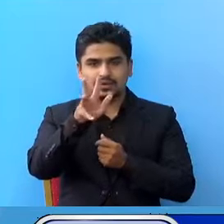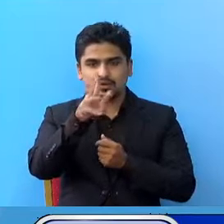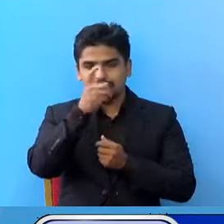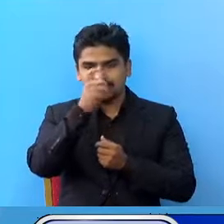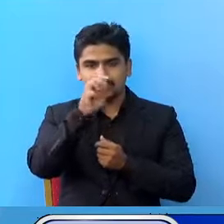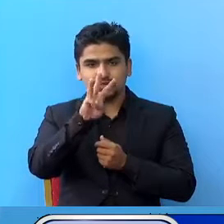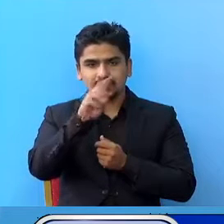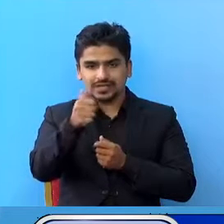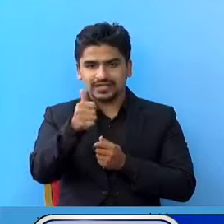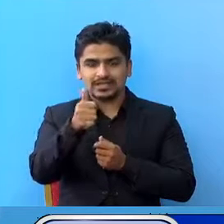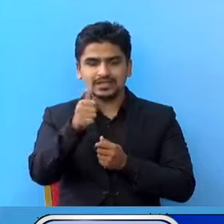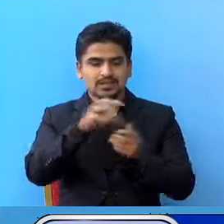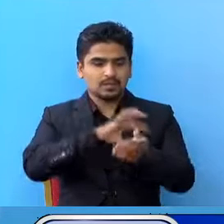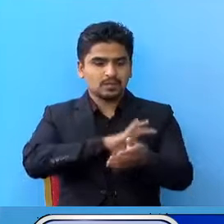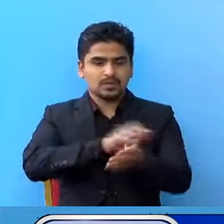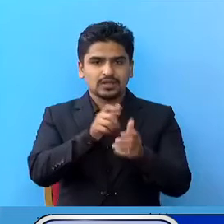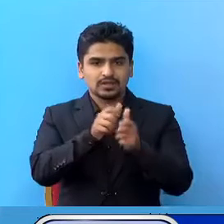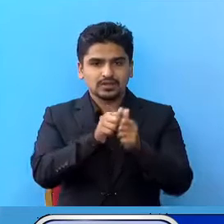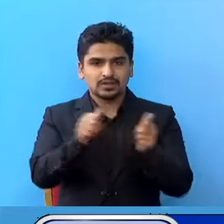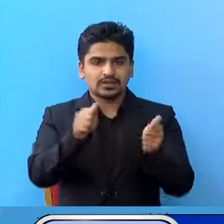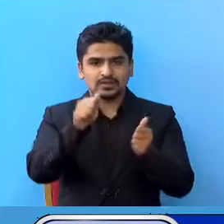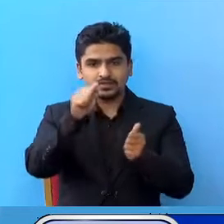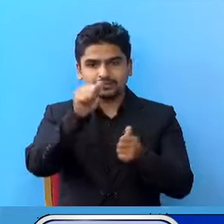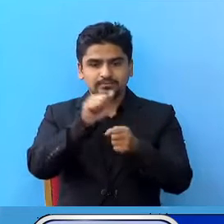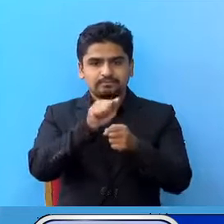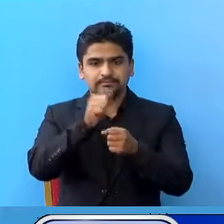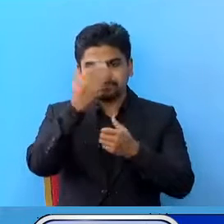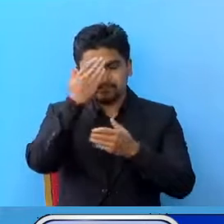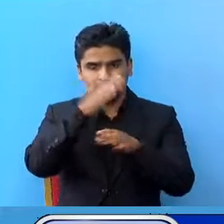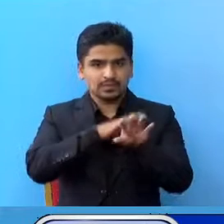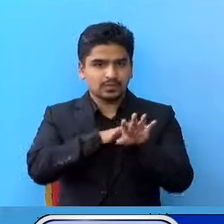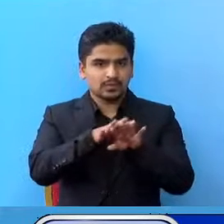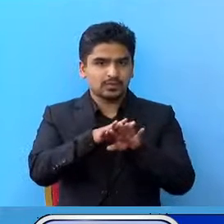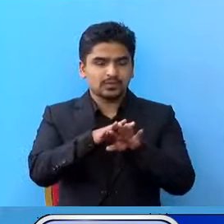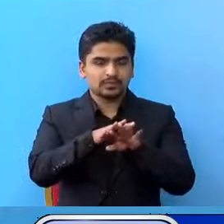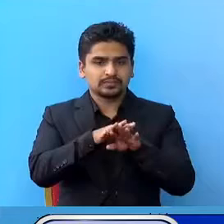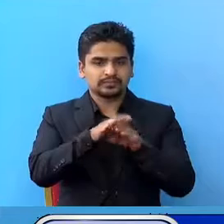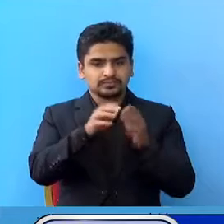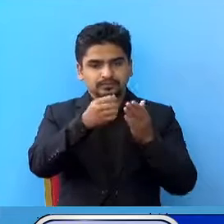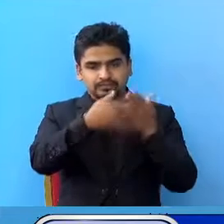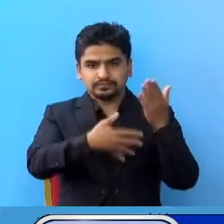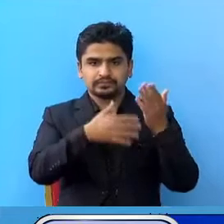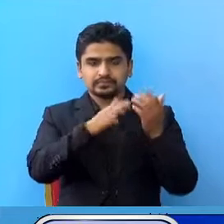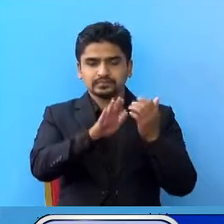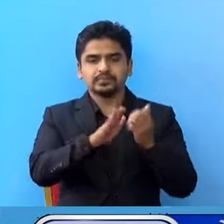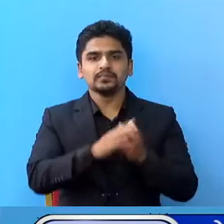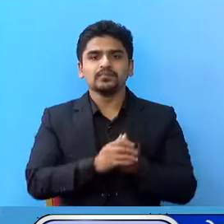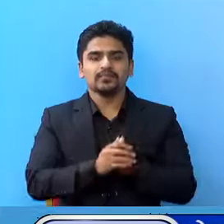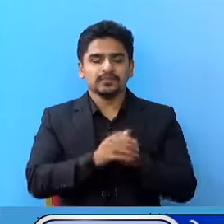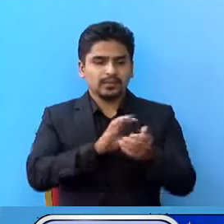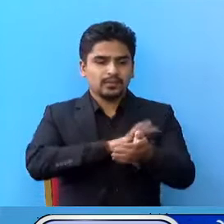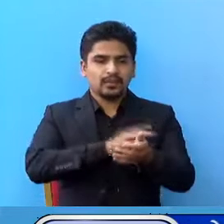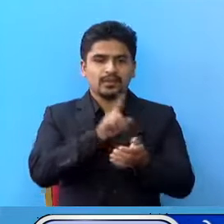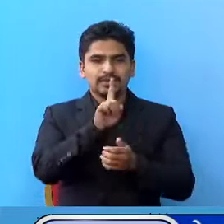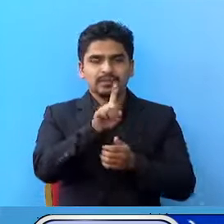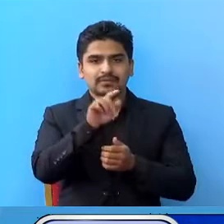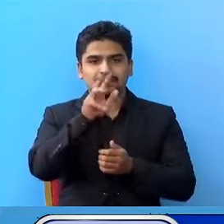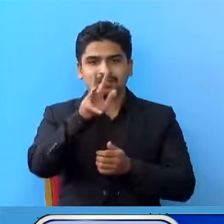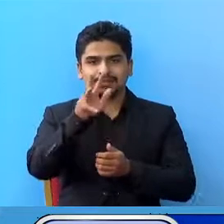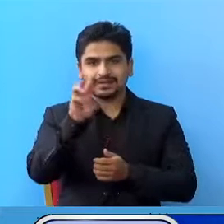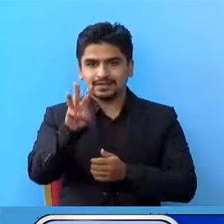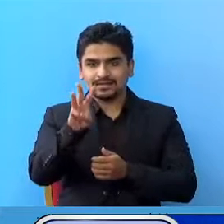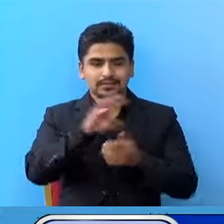चत्तिस प्रदेश अनुशार सक्रिय संक्रमित हरुको संख्या यस प्रकार रहेको चा प्रदेश एक मां 93,